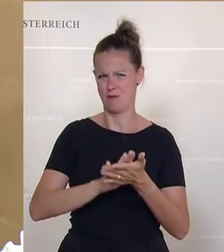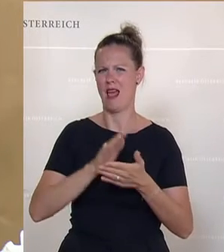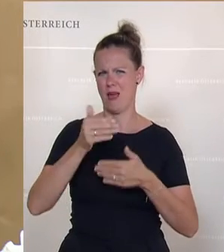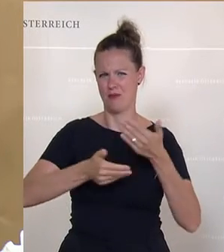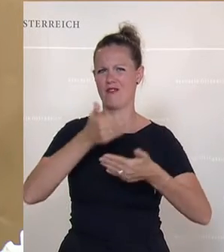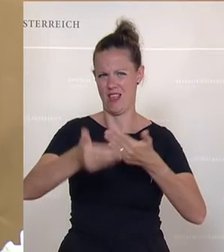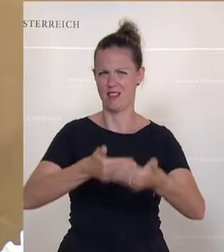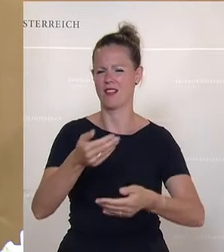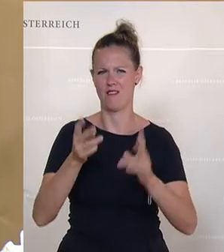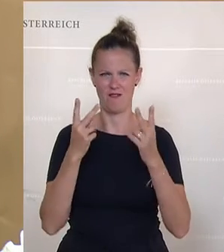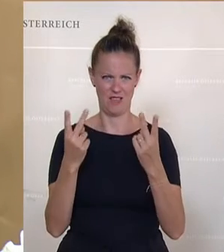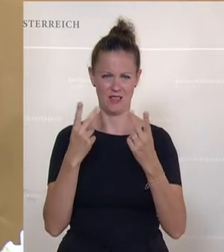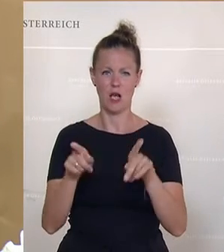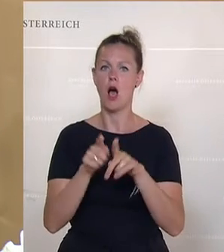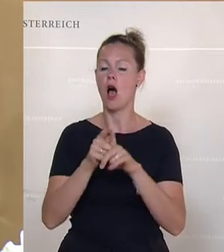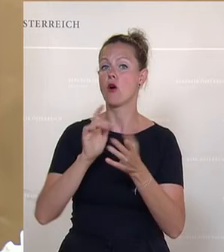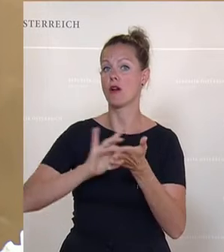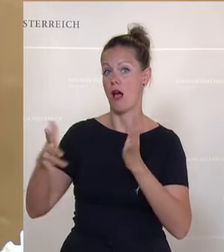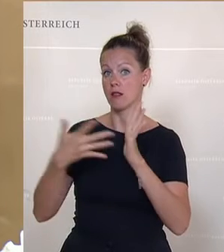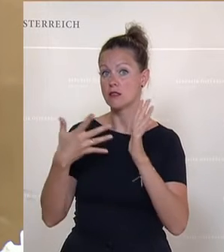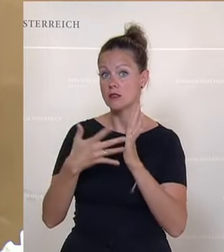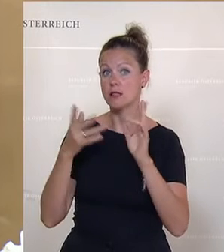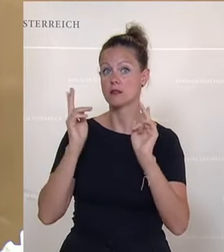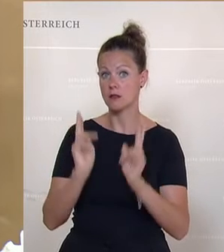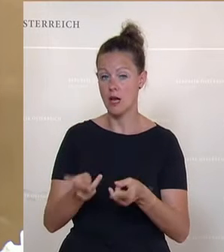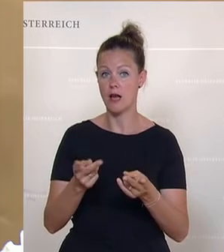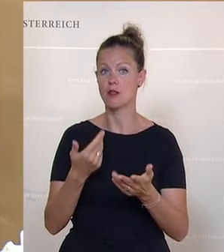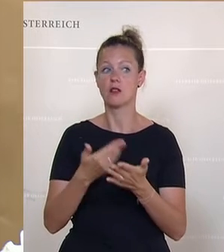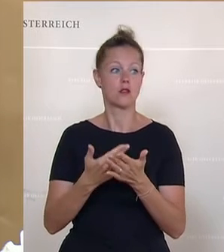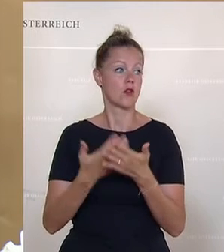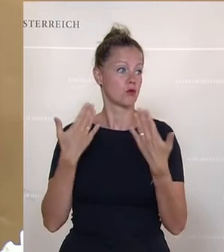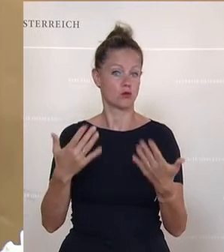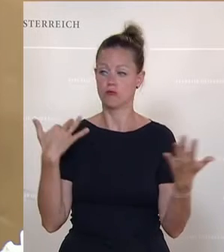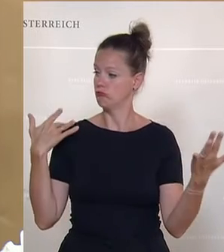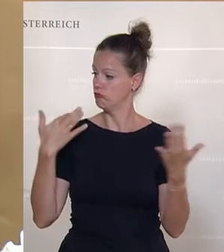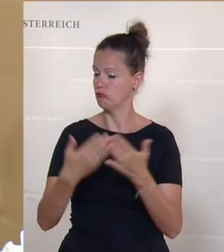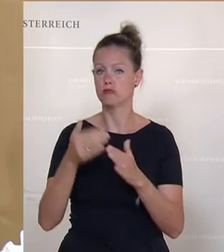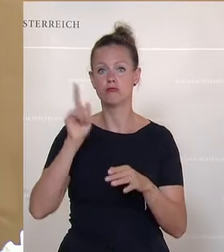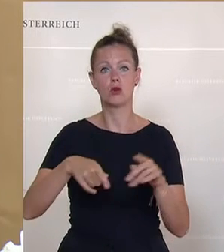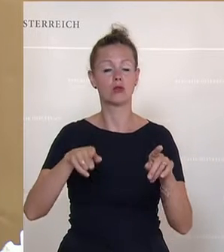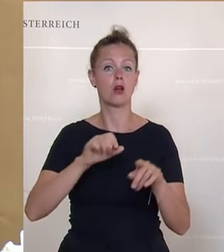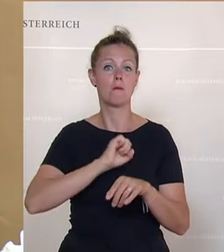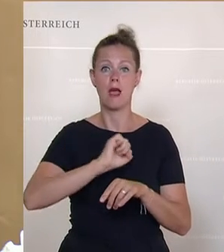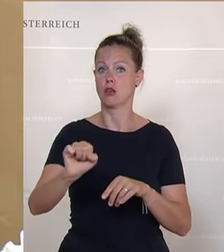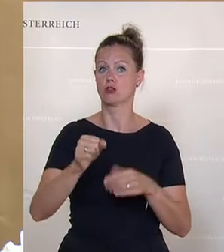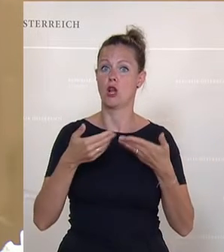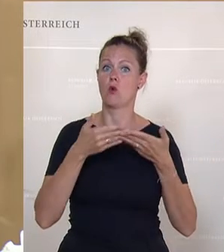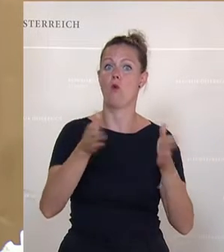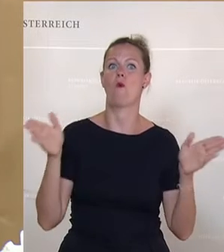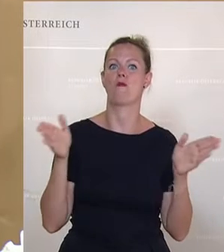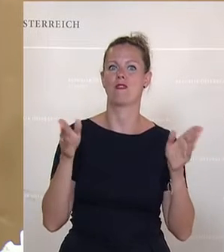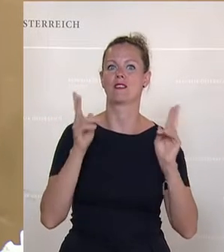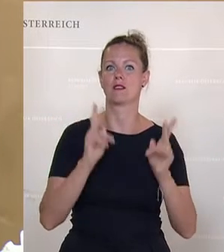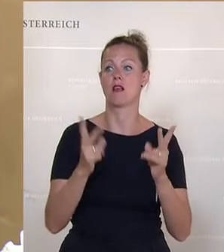Bevölkerung gratis testen lassen kann. All das führt dazu, dass wir auch in den letzten Monaten schneller und früher öffnen konnten, als das in